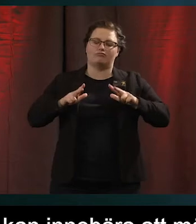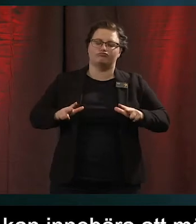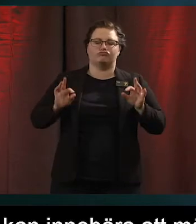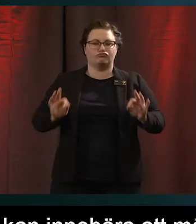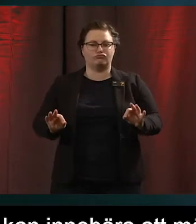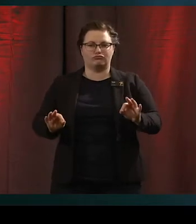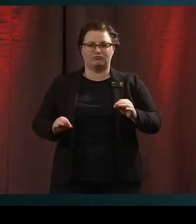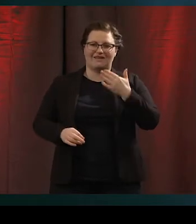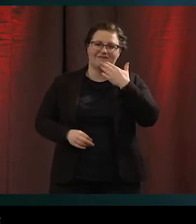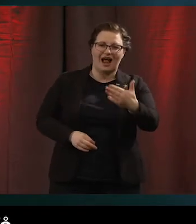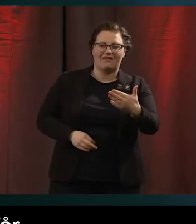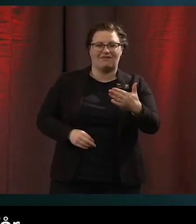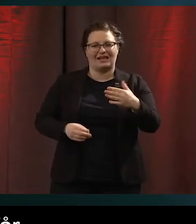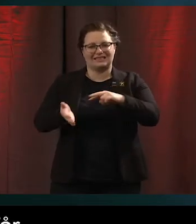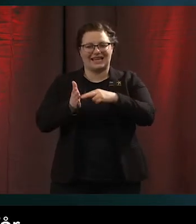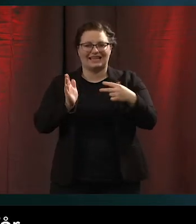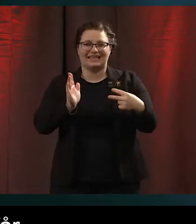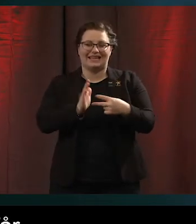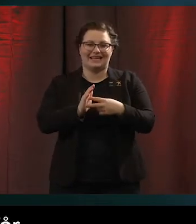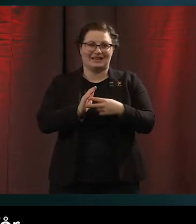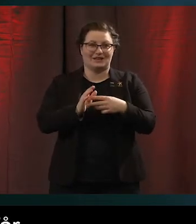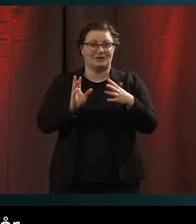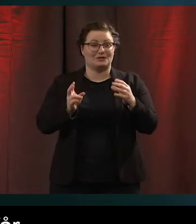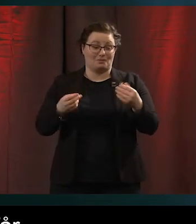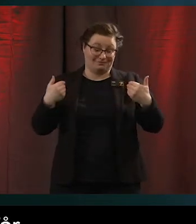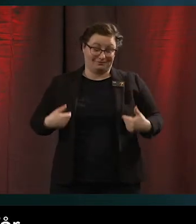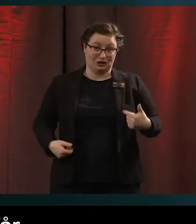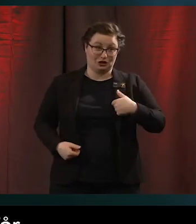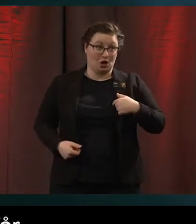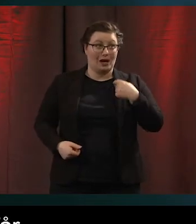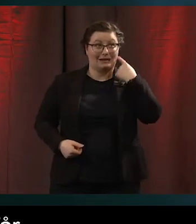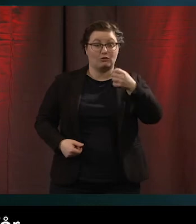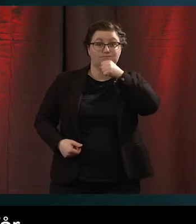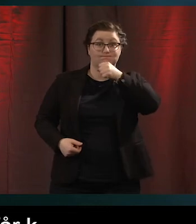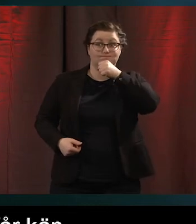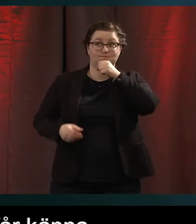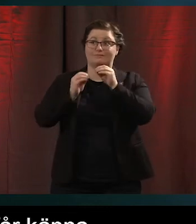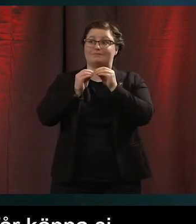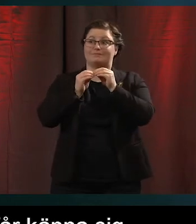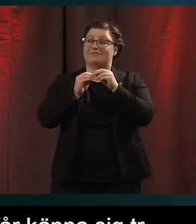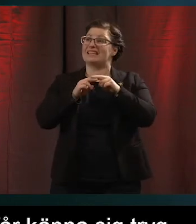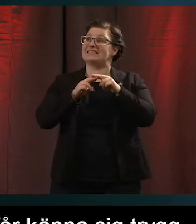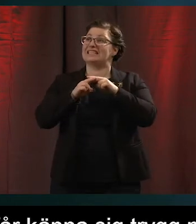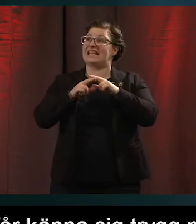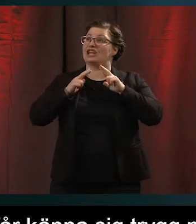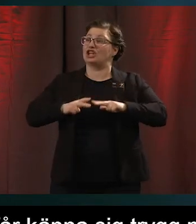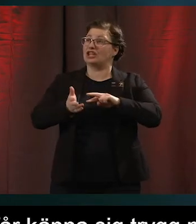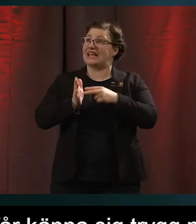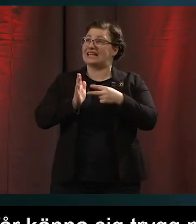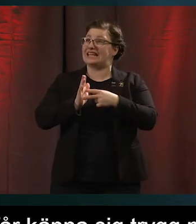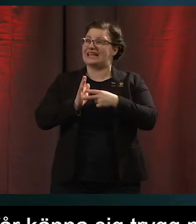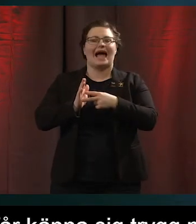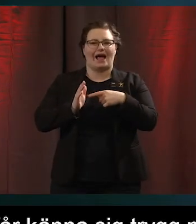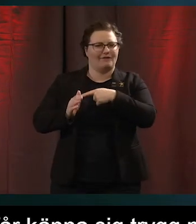som en av morgondagens seniorer först känna sig trygga med teknologi i stort. Vi kopplar upp oss till